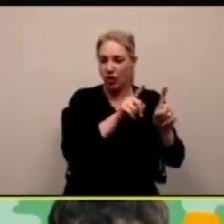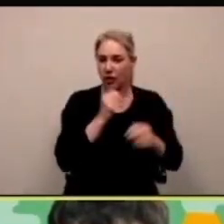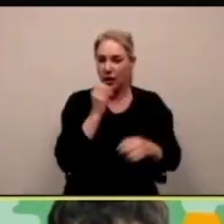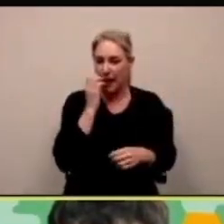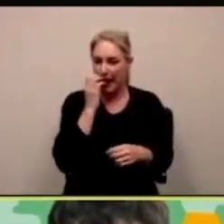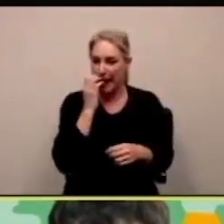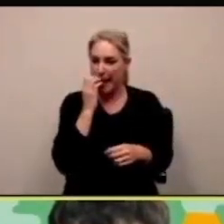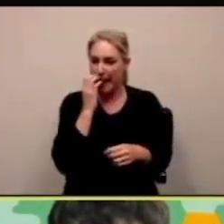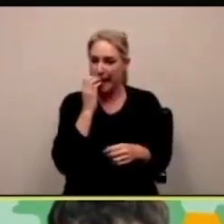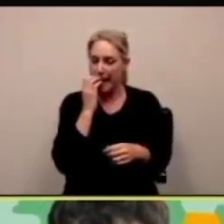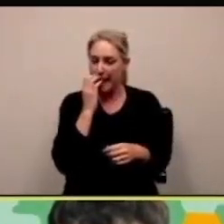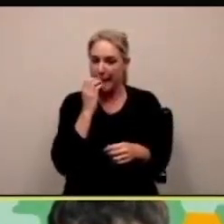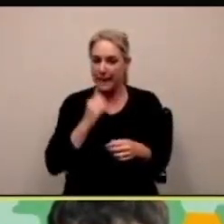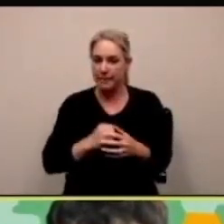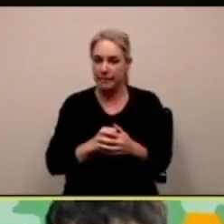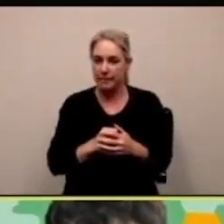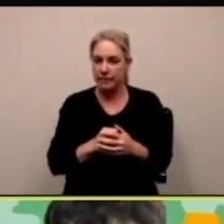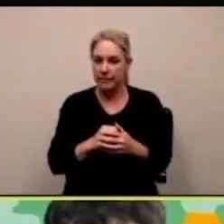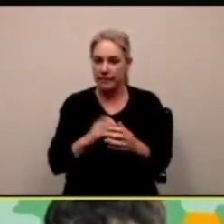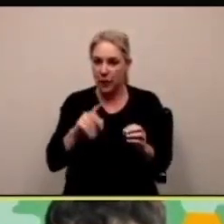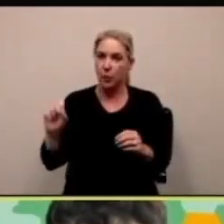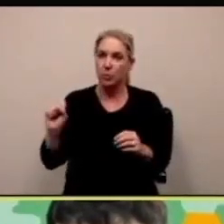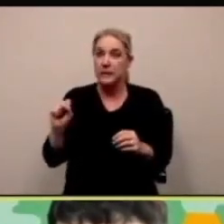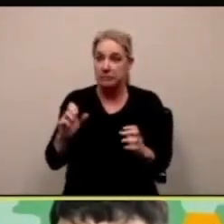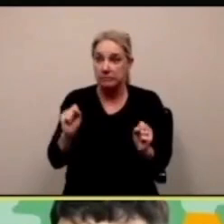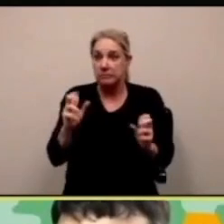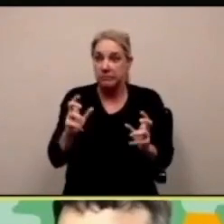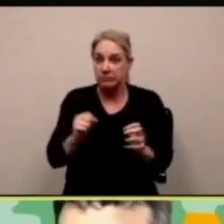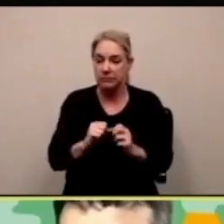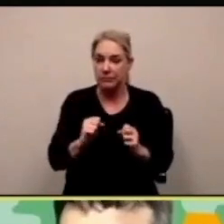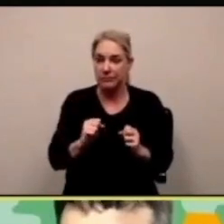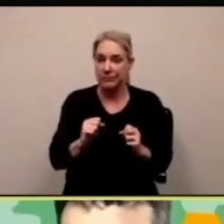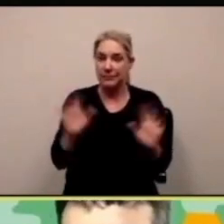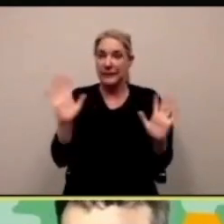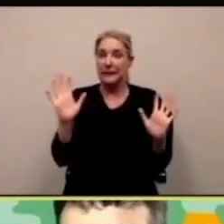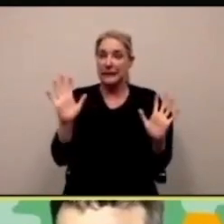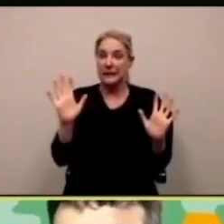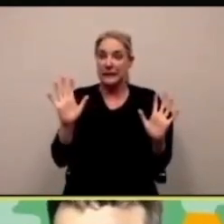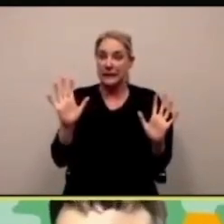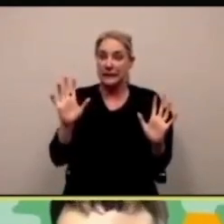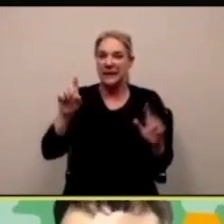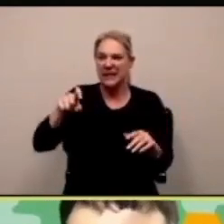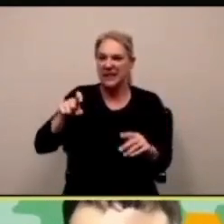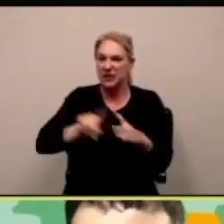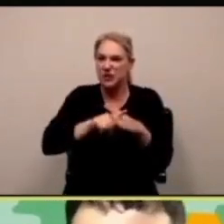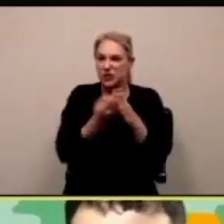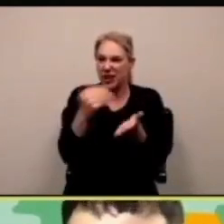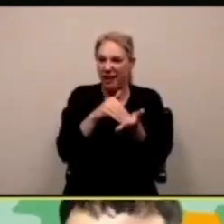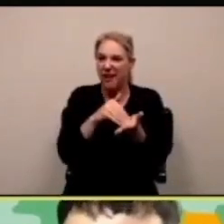la pista le biglie e possano farlo fino ad arrivare alla stella che è la meta diciamo